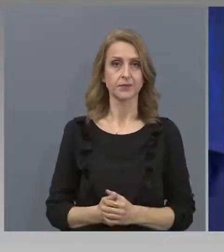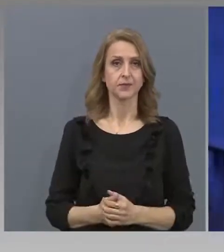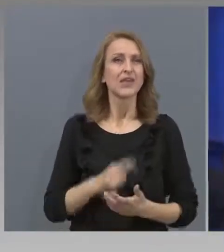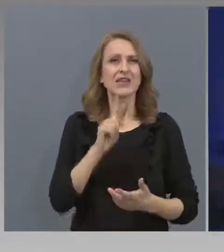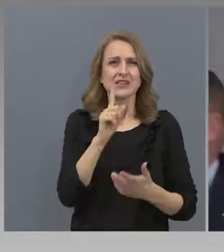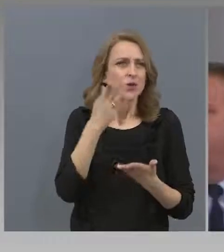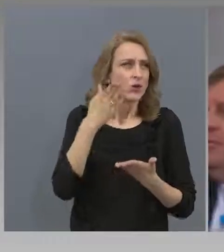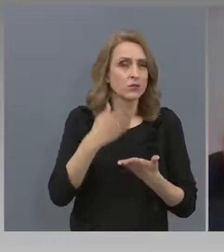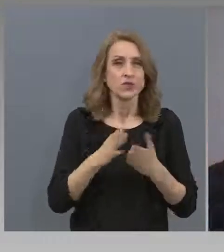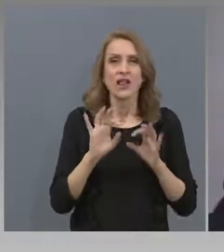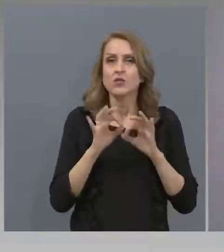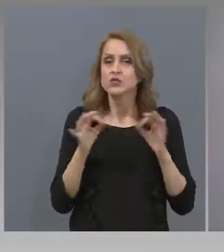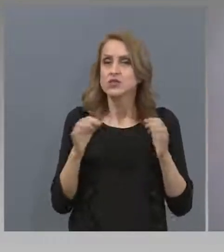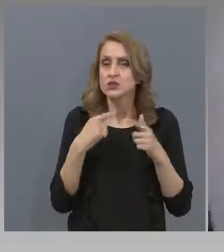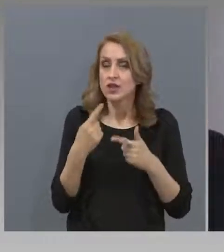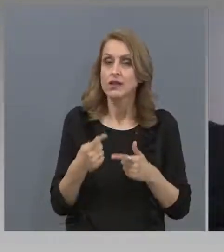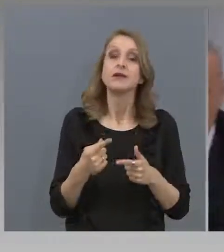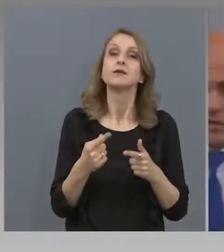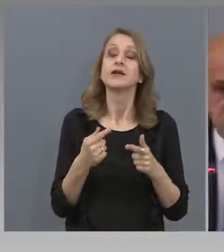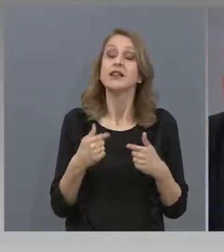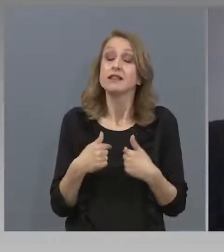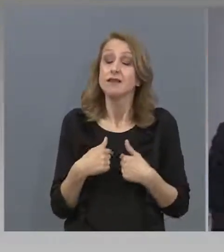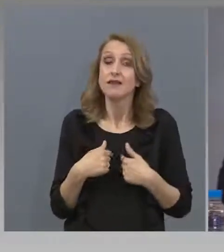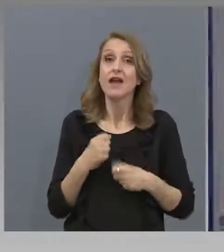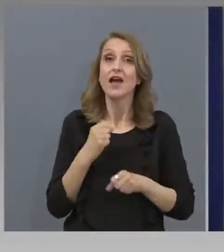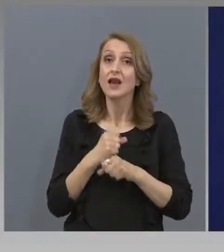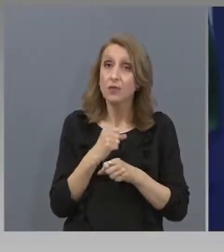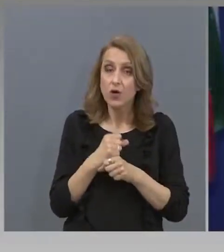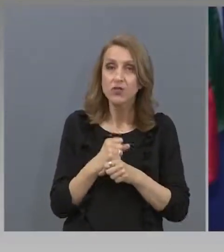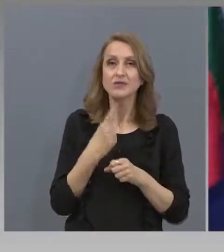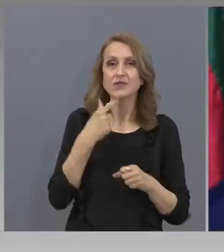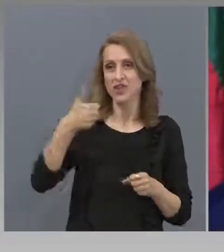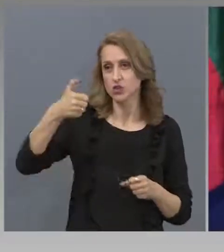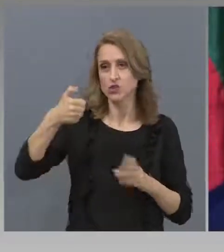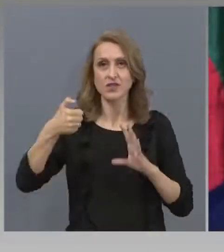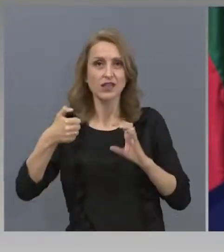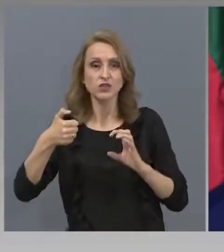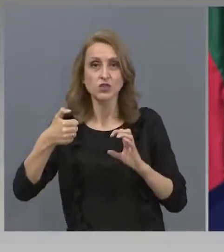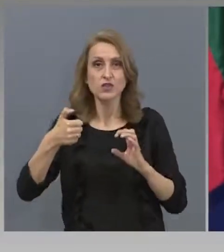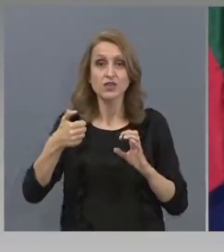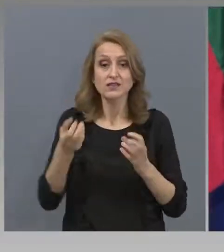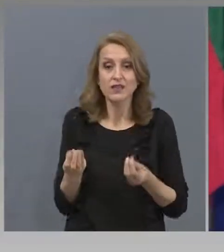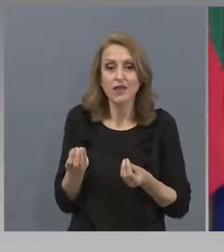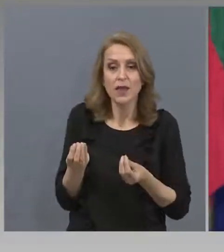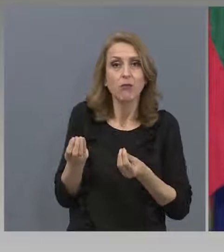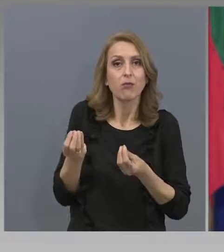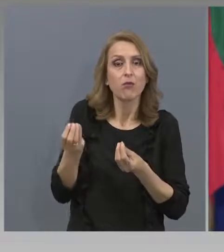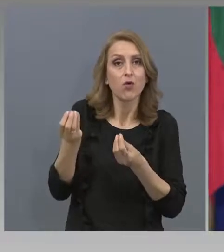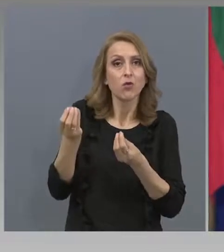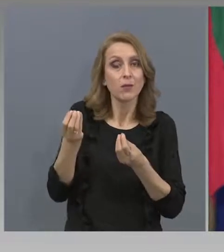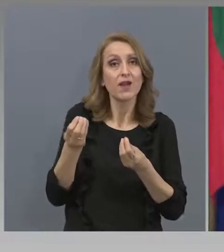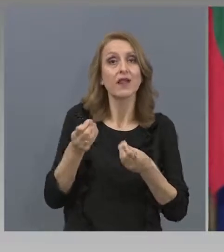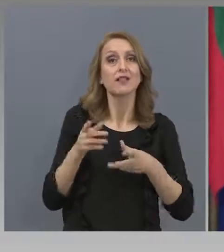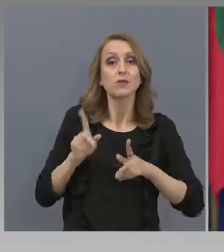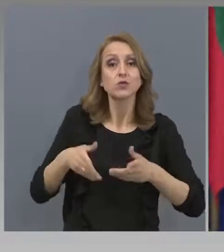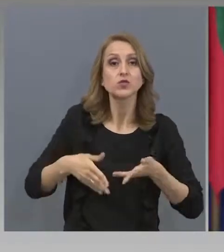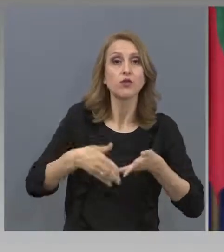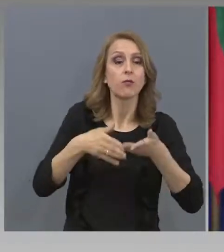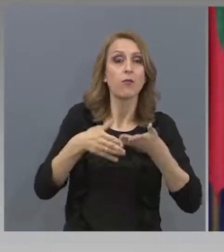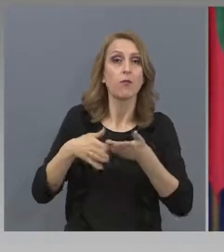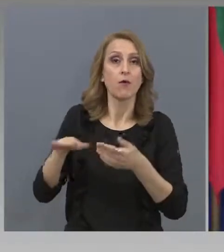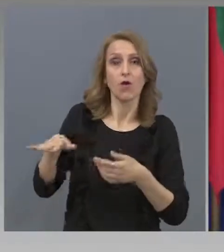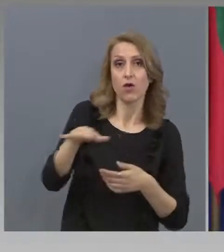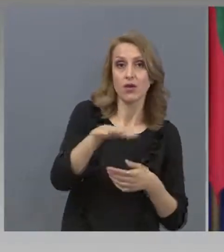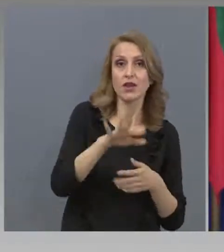изречение е работим за усъвършенстване на мерката 60-40, която да покрия пълноценно и подобни ситуации. Когато